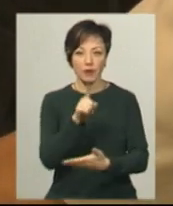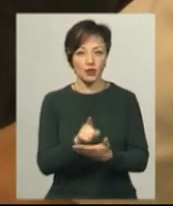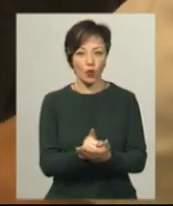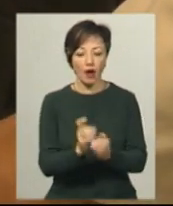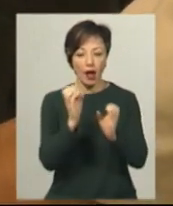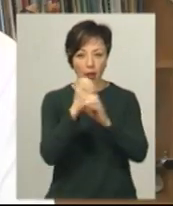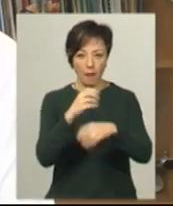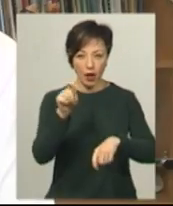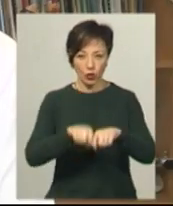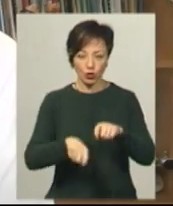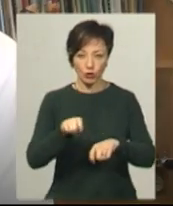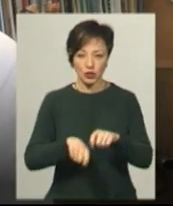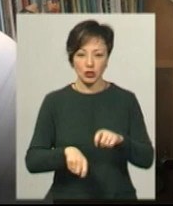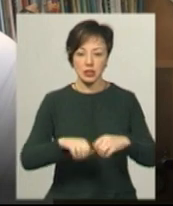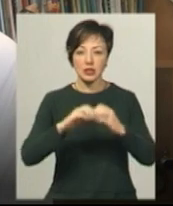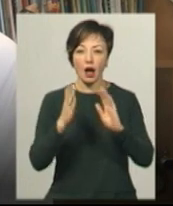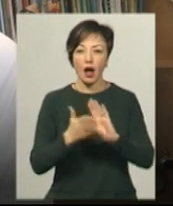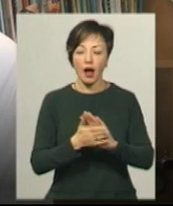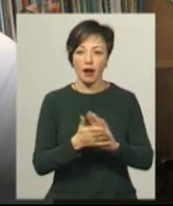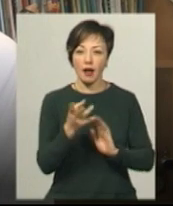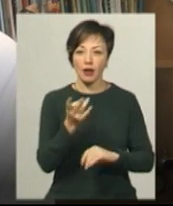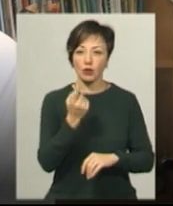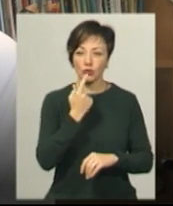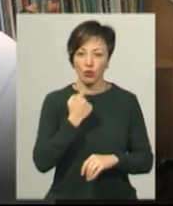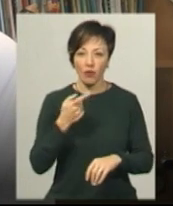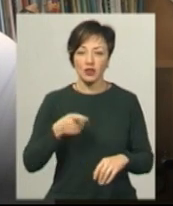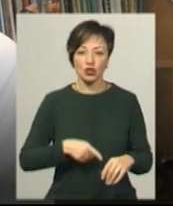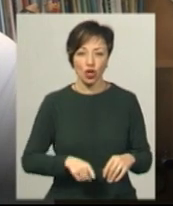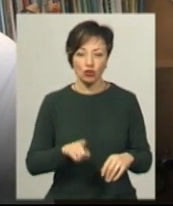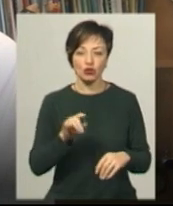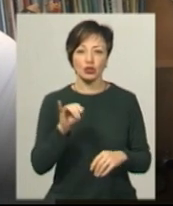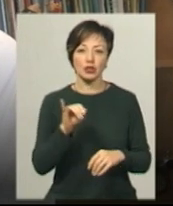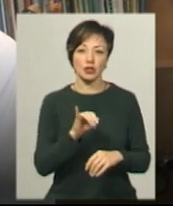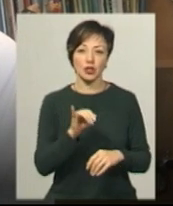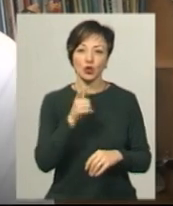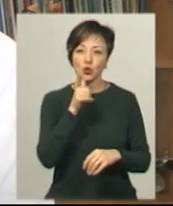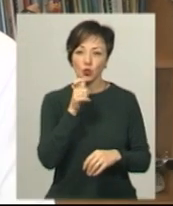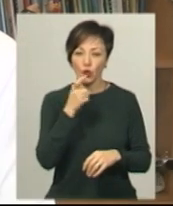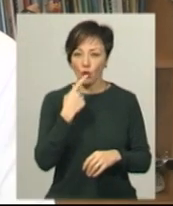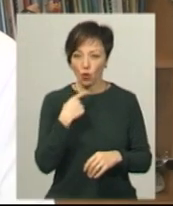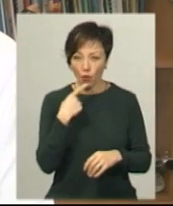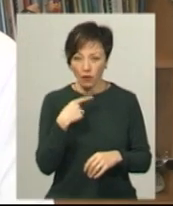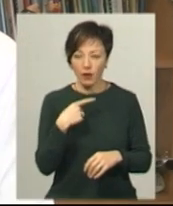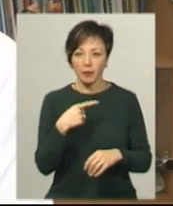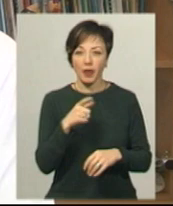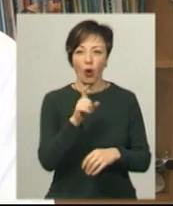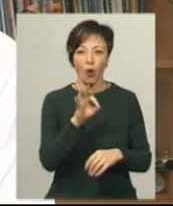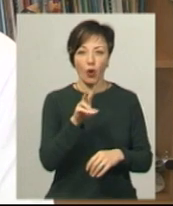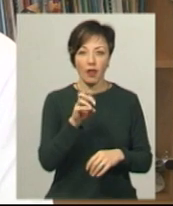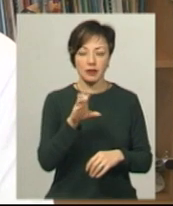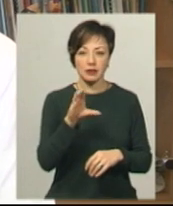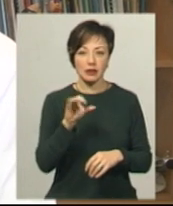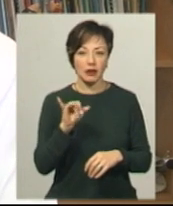лабораторних обстежень. Загальний аналіз крові, загальний аналіз сечі, цукор крові, холестерин,